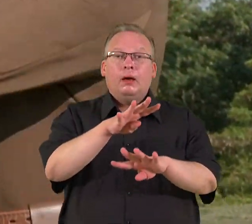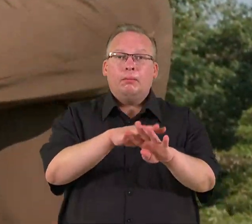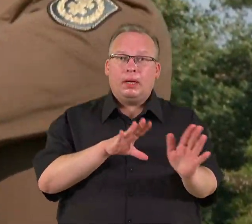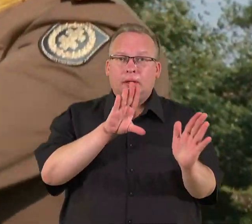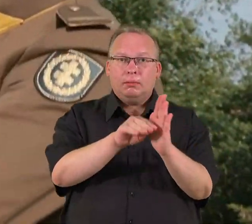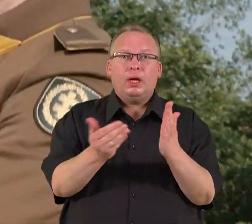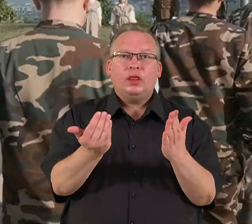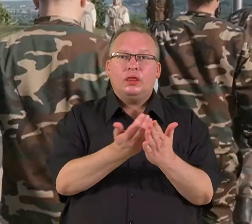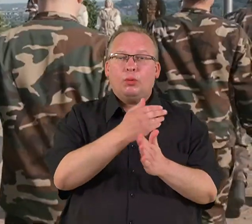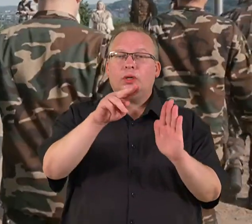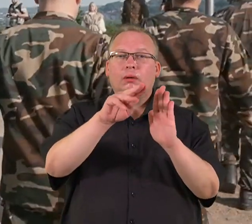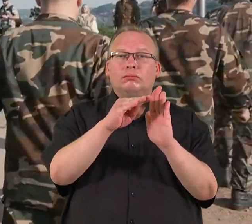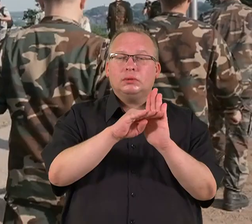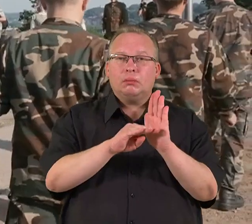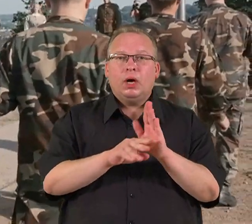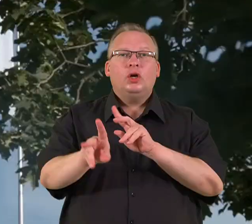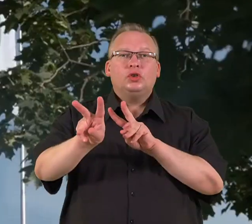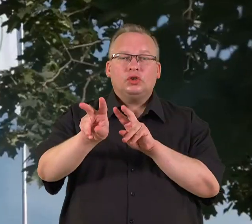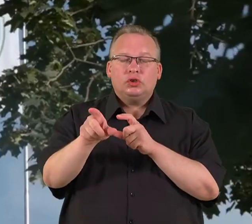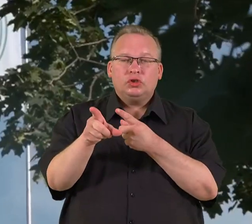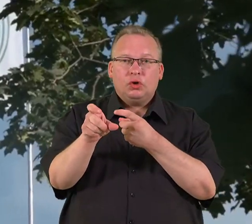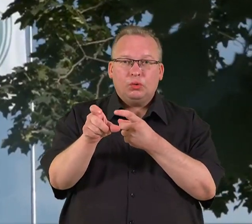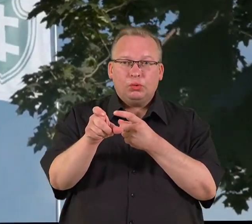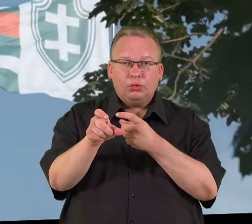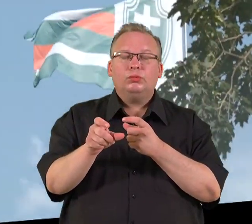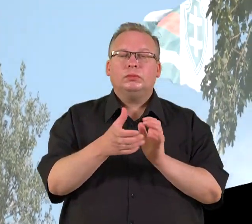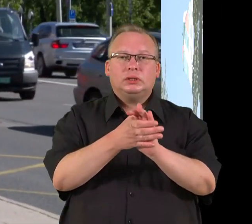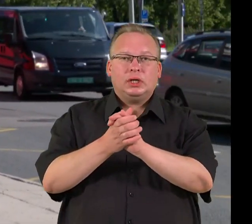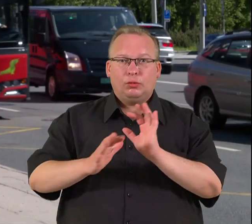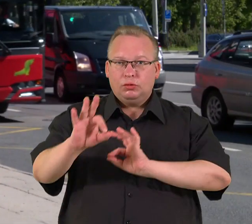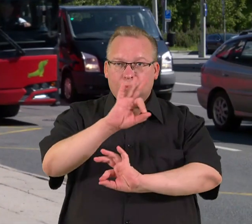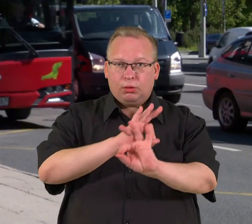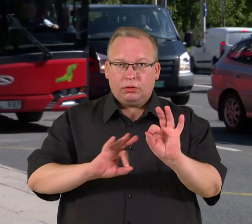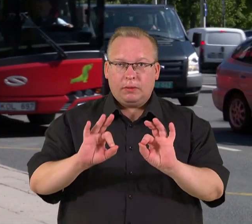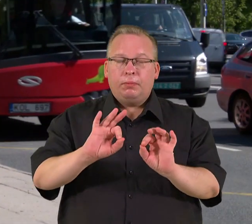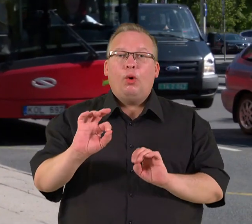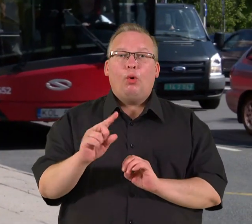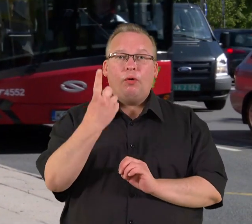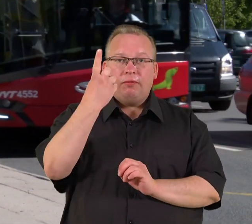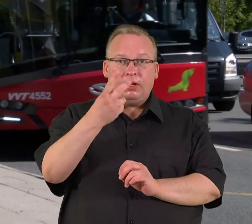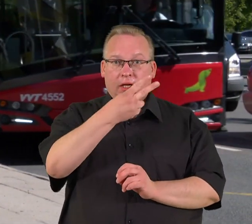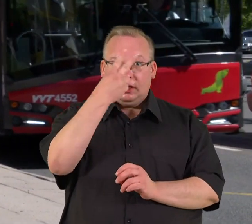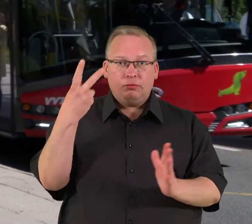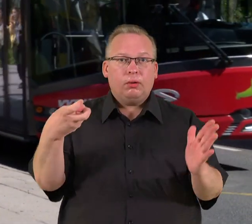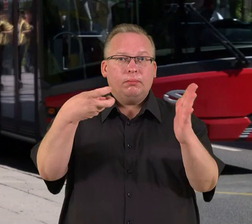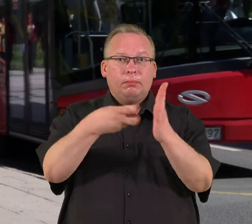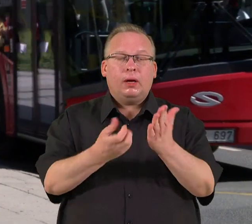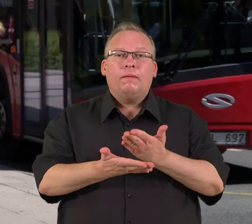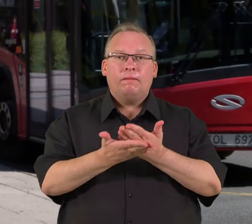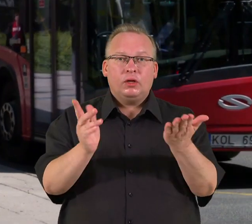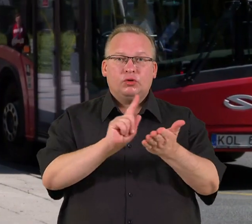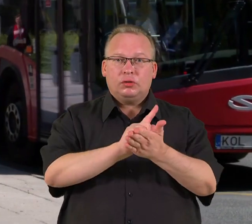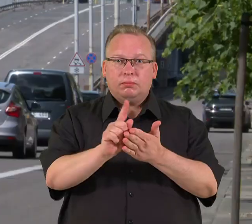naujos redakcijos Lietuvos Šaulius Sąjungos įstatymo projektas. Visos pirmą kartą Lietuvoje registruojamos viešojo